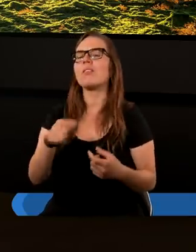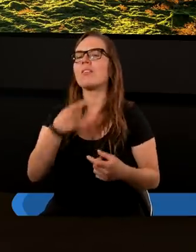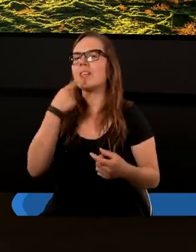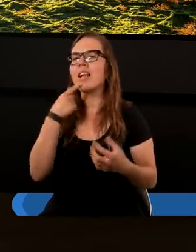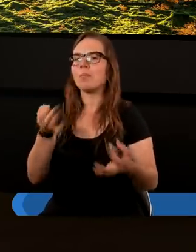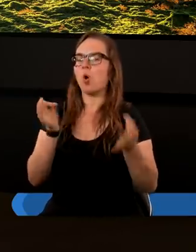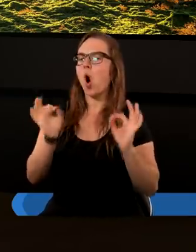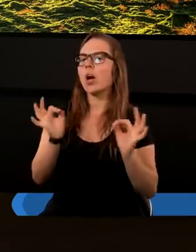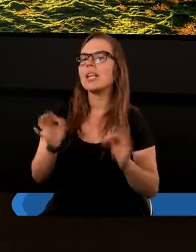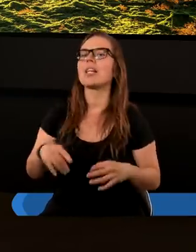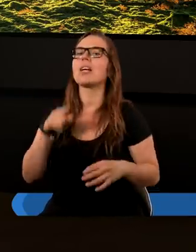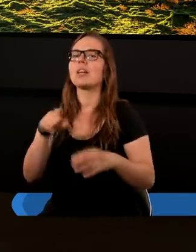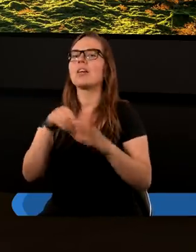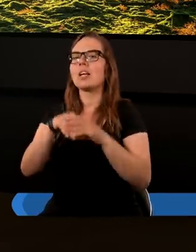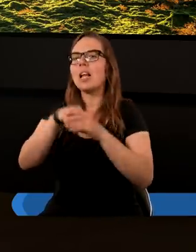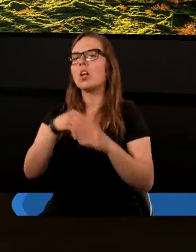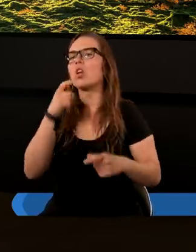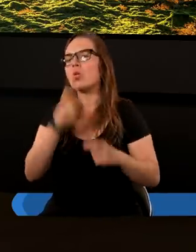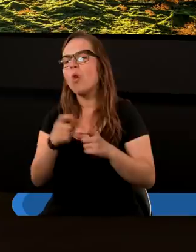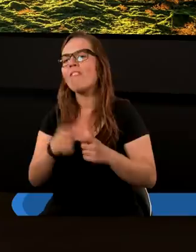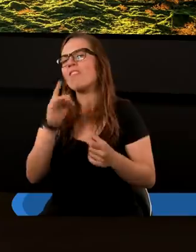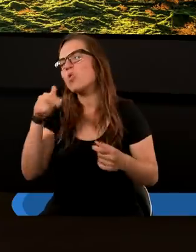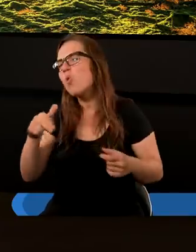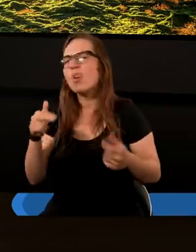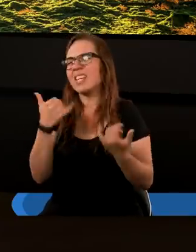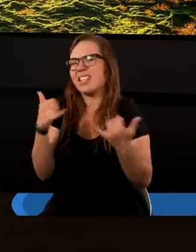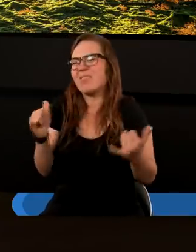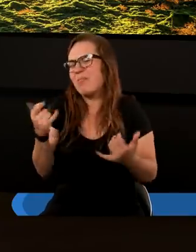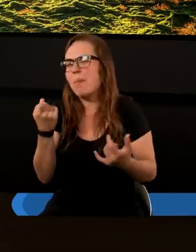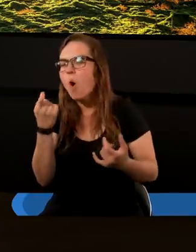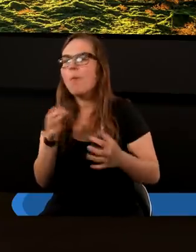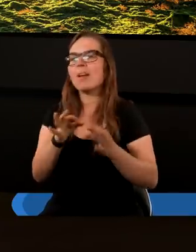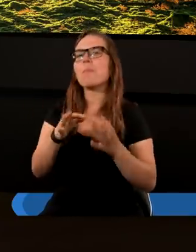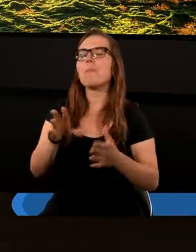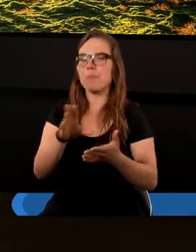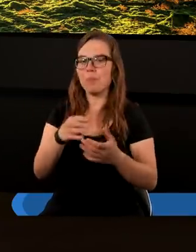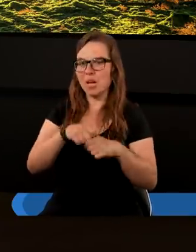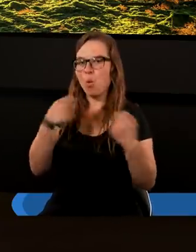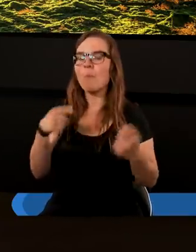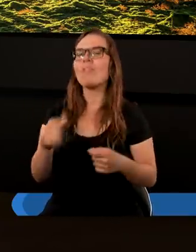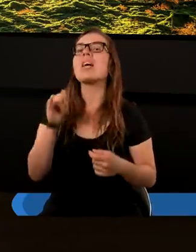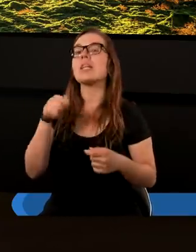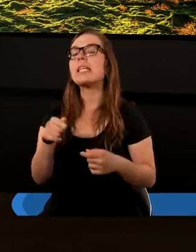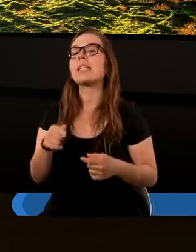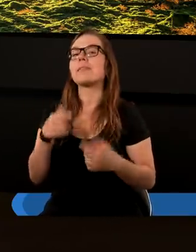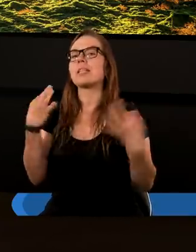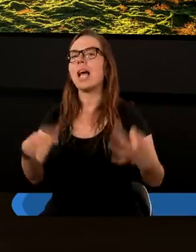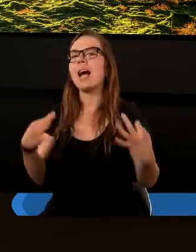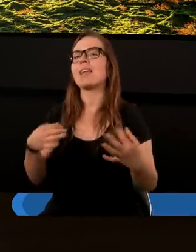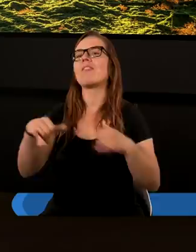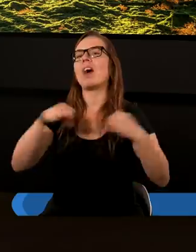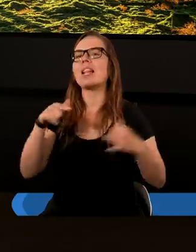języku oryginalnym tam jest to słowo krizys. To jakiś moment przełomowy. No teraz